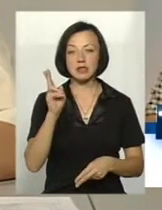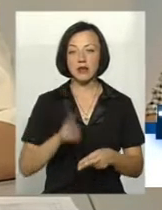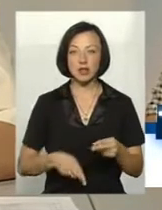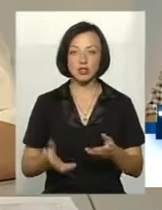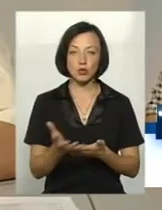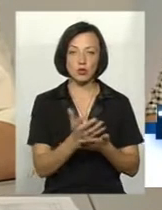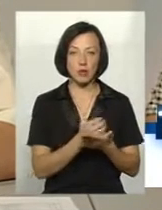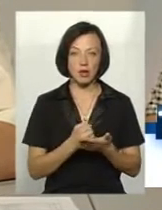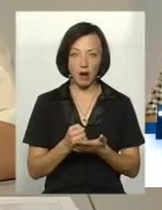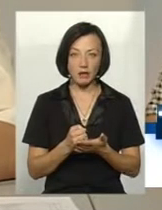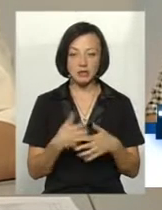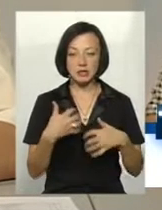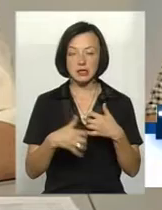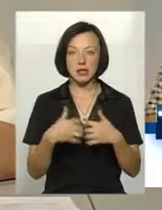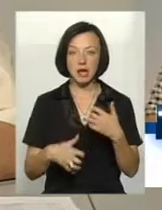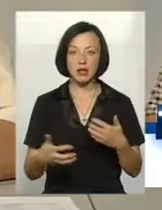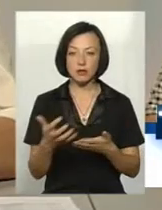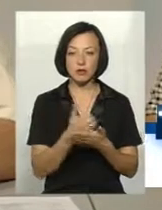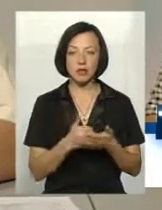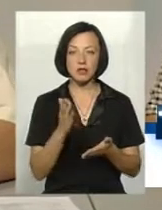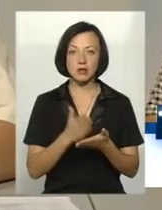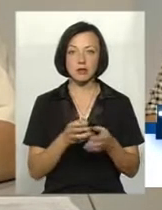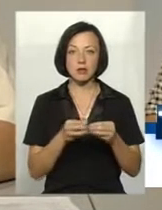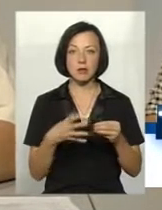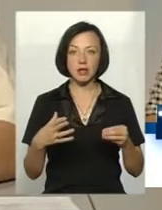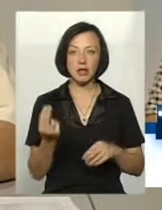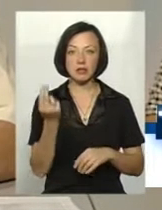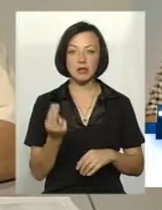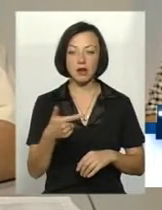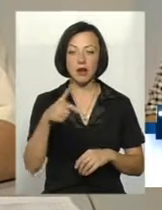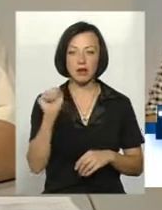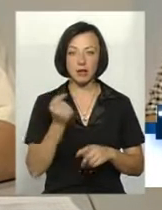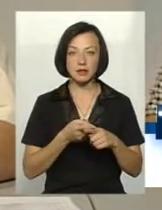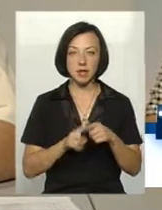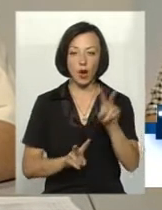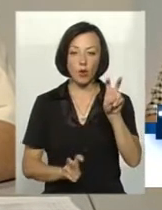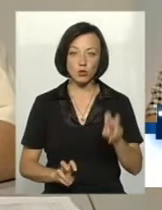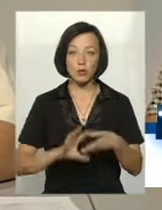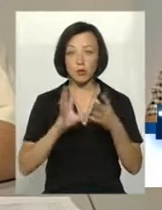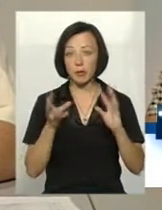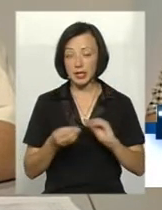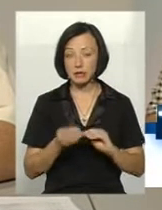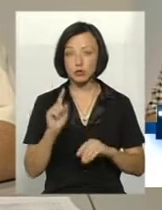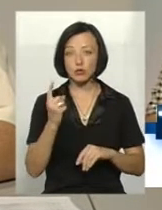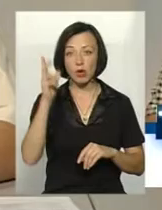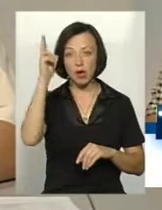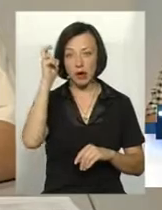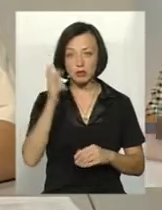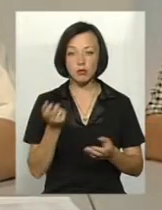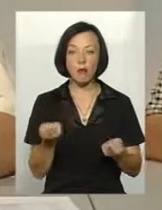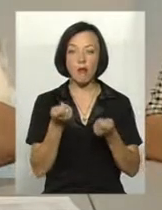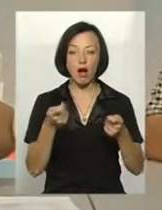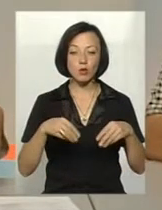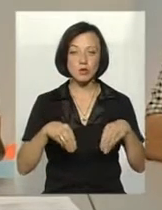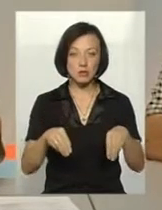ізбирання, середня урожайність її становить 15 центнерів з гектара цієї культури, хоч в принципі, чому гречку мало сіють?